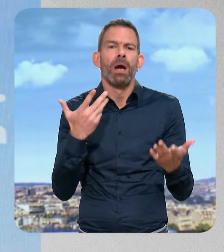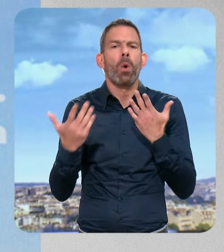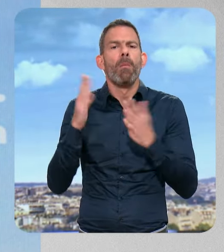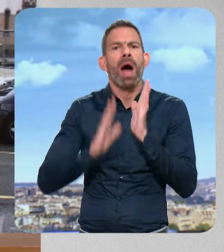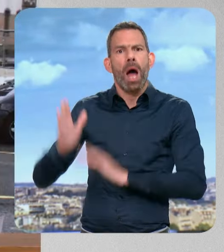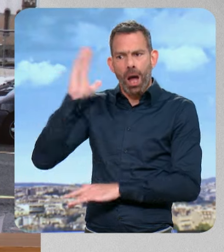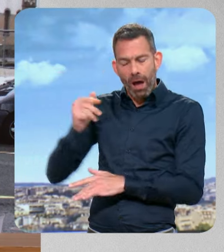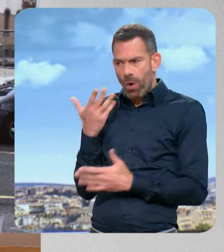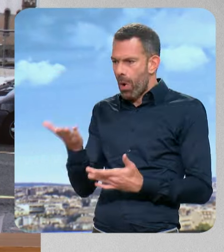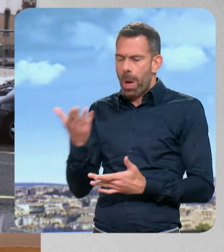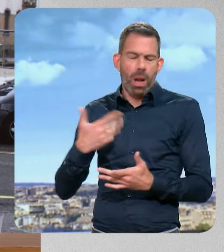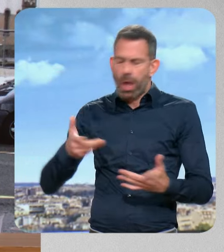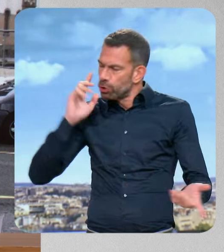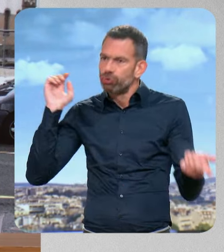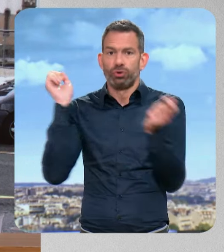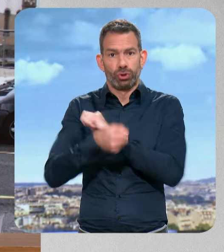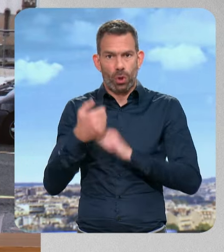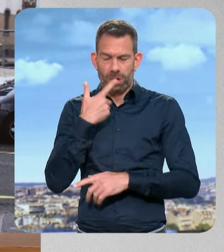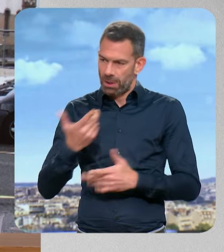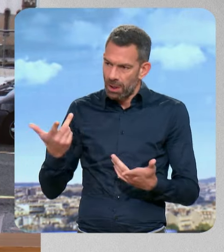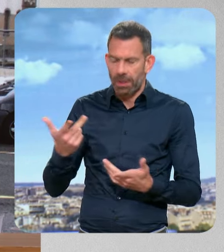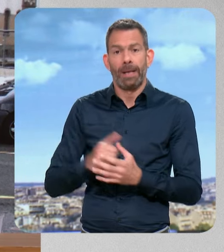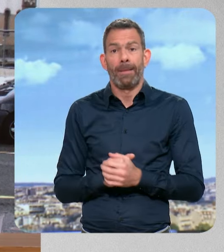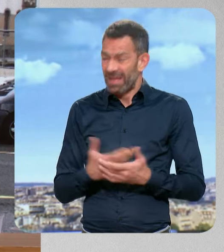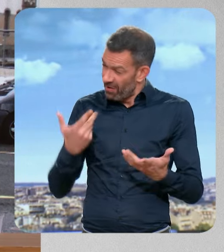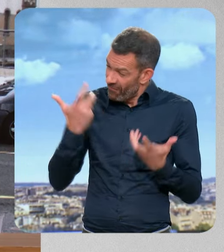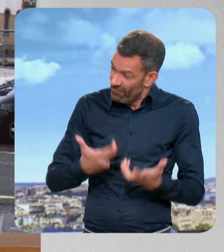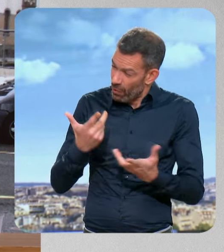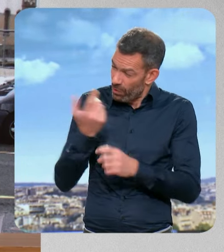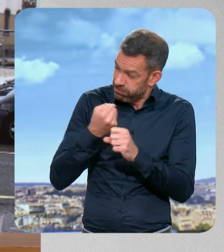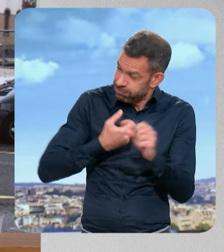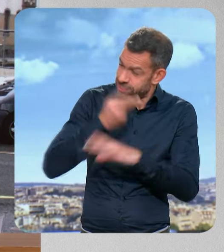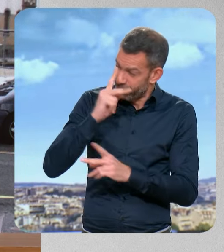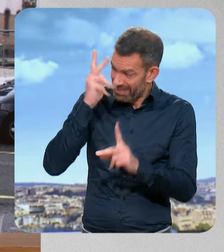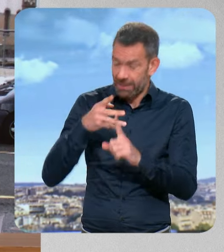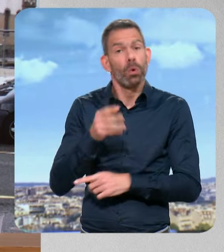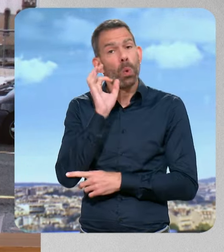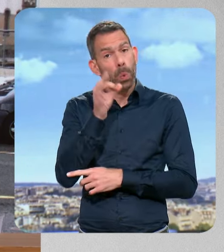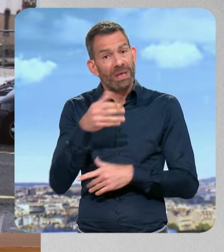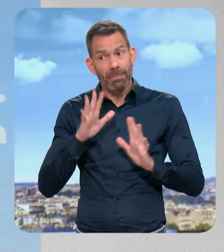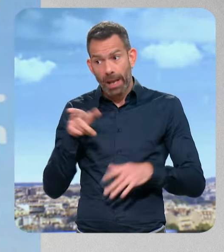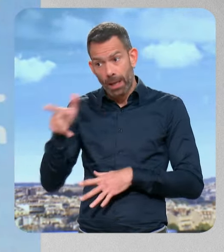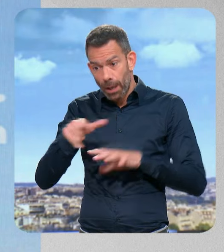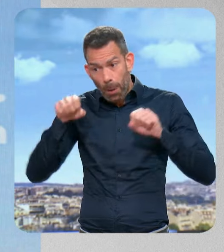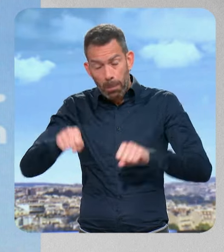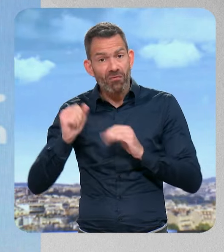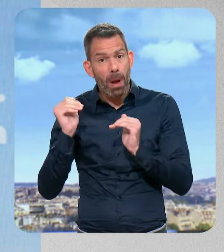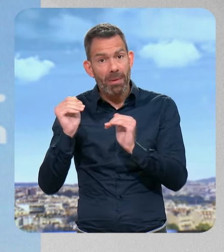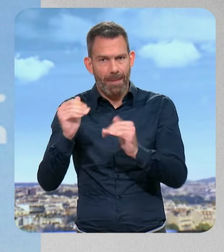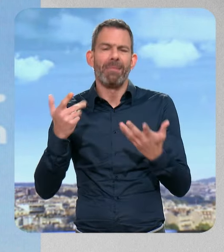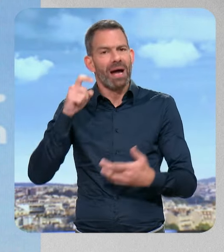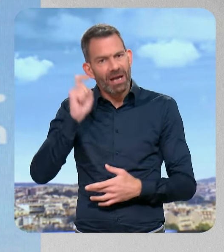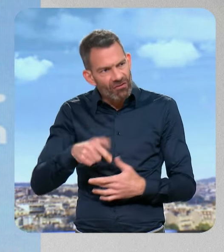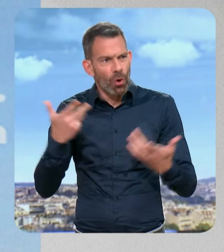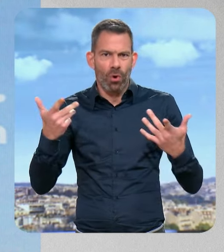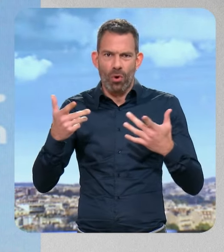véritablement une troisième force. vous souhaitez qu'ils puissent faire davantage de choses ? Bien sûr. Pour autant, leurs pouvoirs n'ont pas augmenté. Ils doivent continuer d'exercer ces fonctions de proximité et